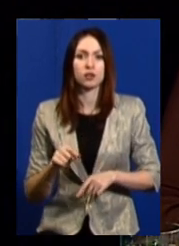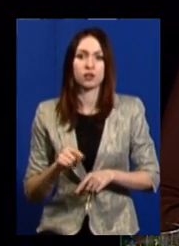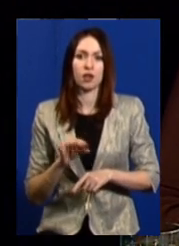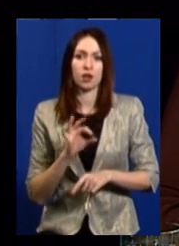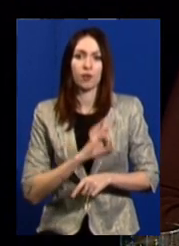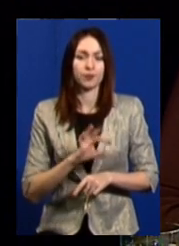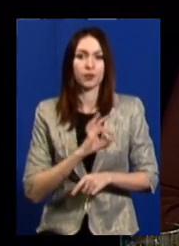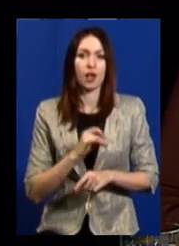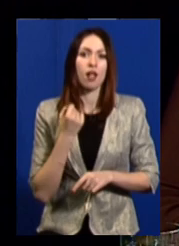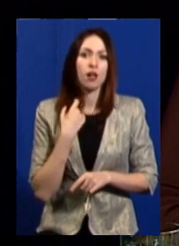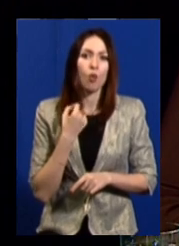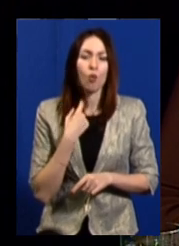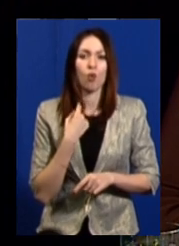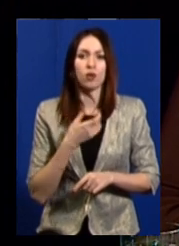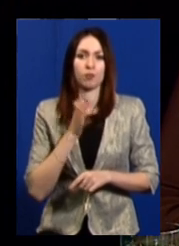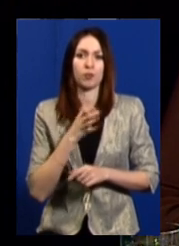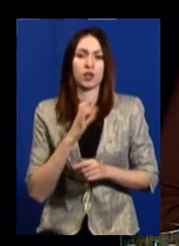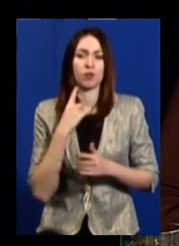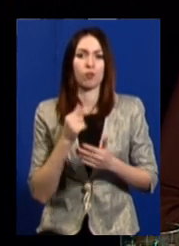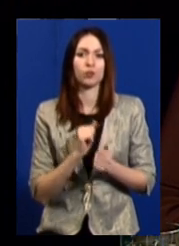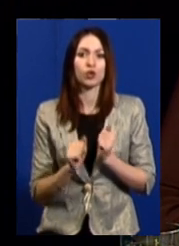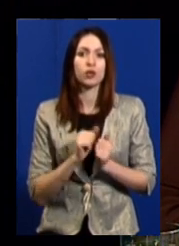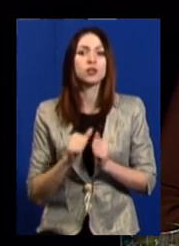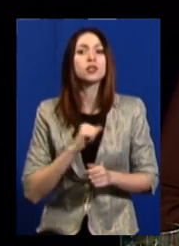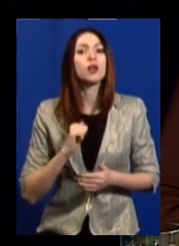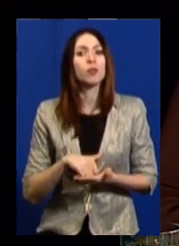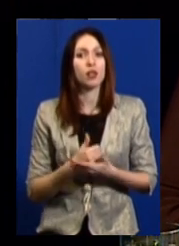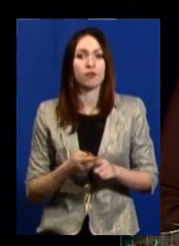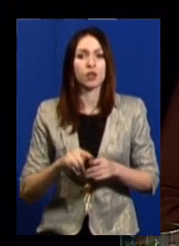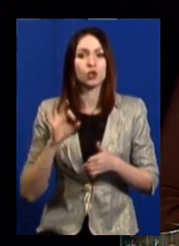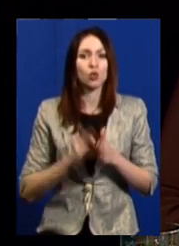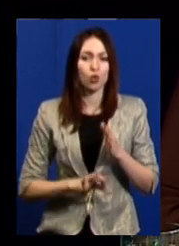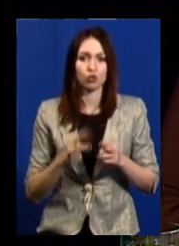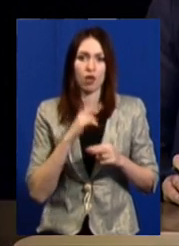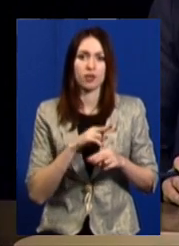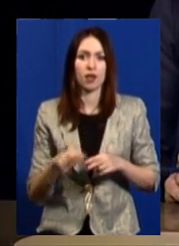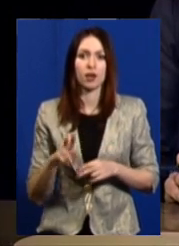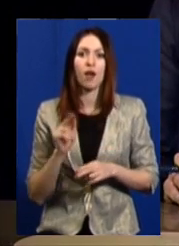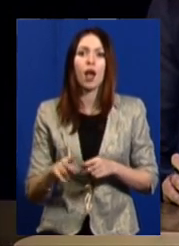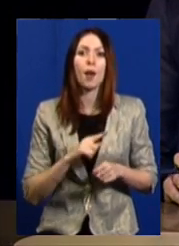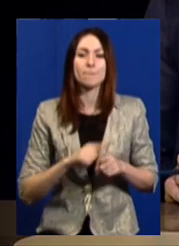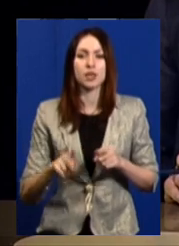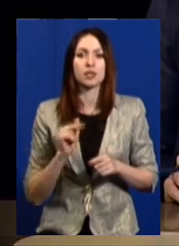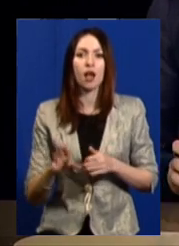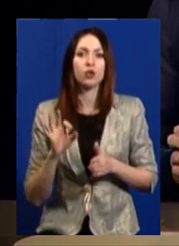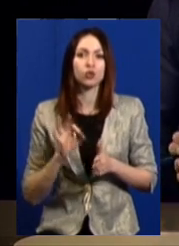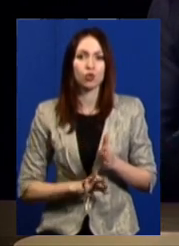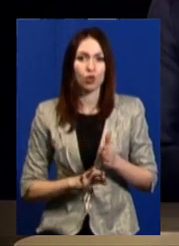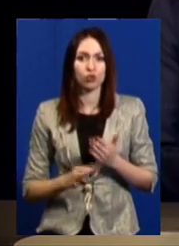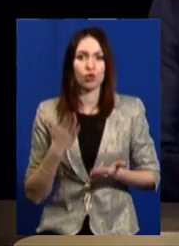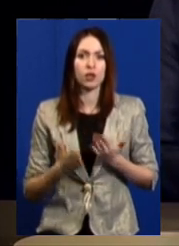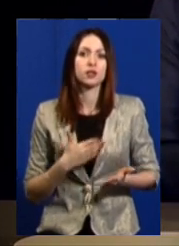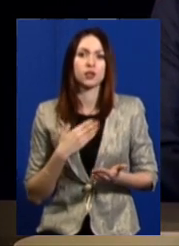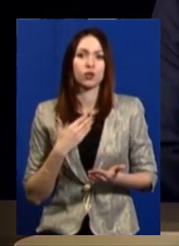алкогольними напоями. І найголовніше – це терміново відреагувати. Як швидко, як терміново відбудеться, якщо